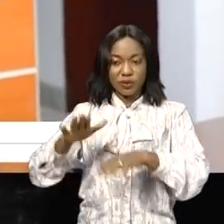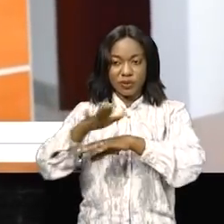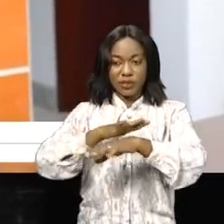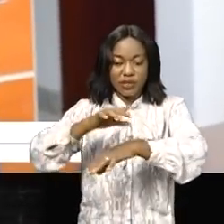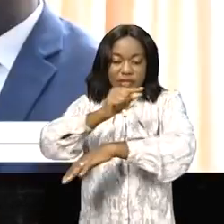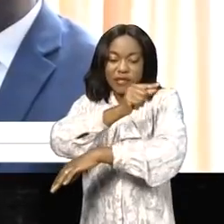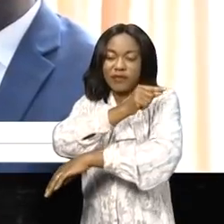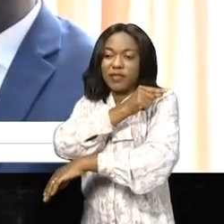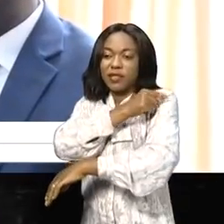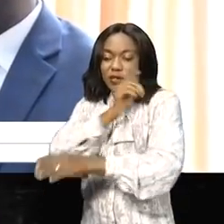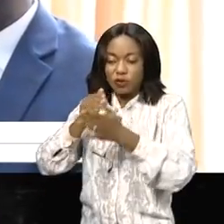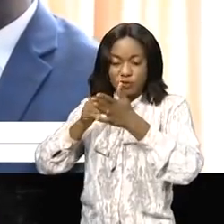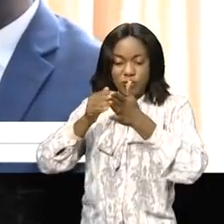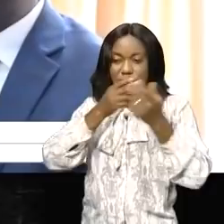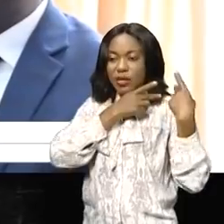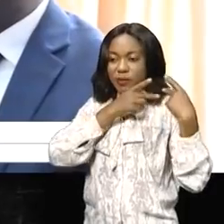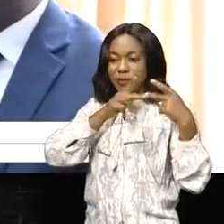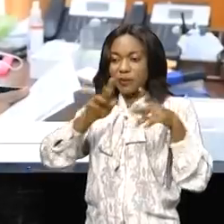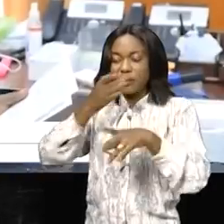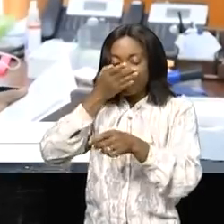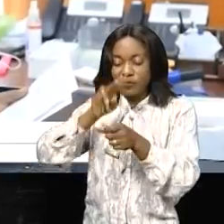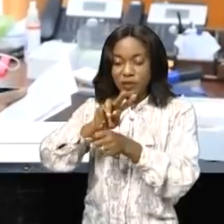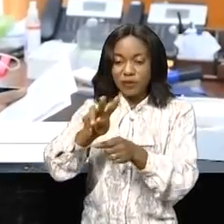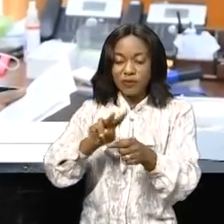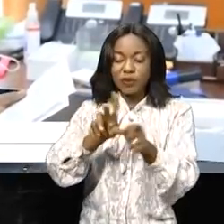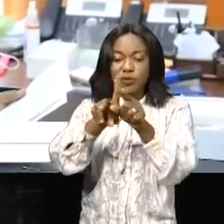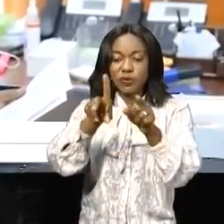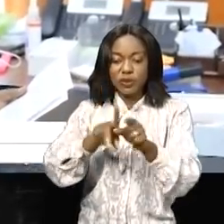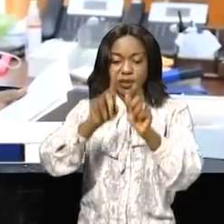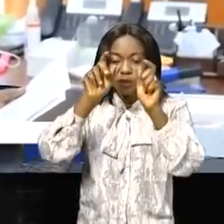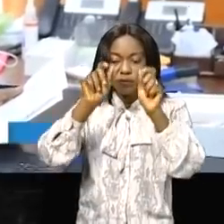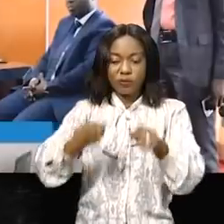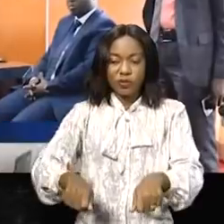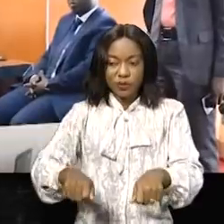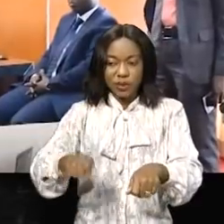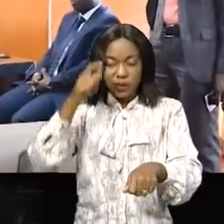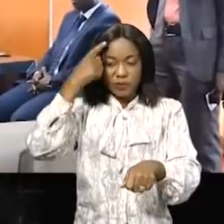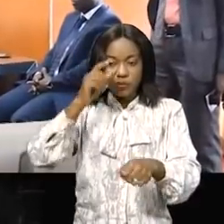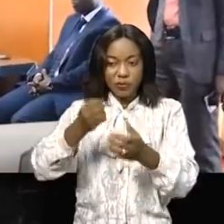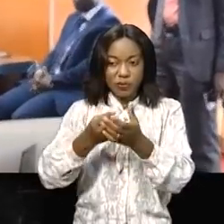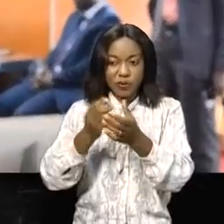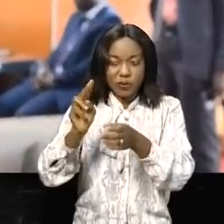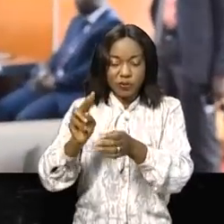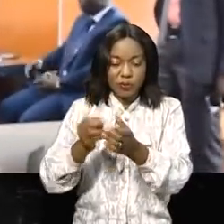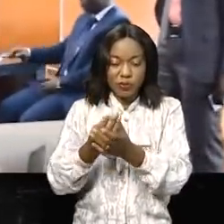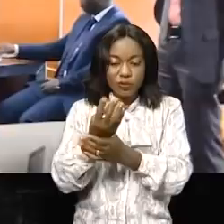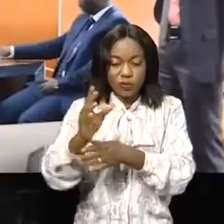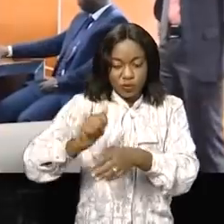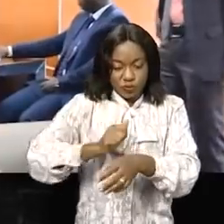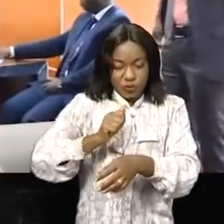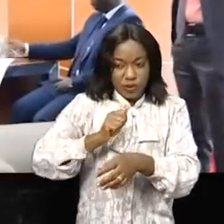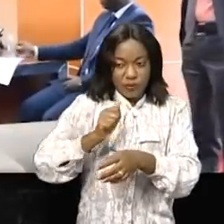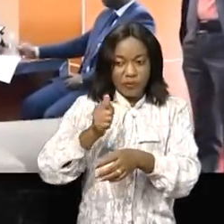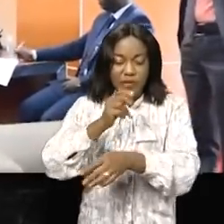vaccination contre la pandémie coronavirus et la possibilité de produire le vaccin sur le continent